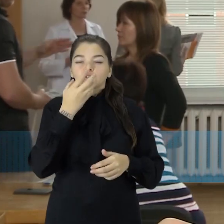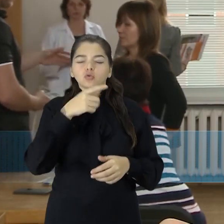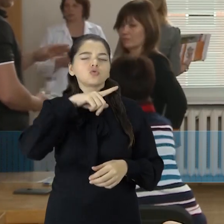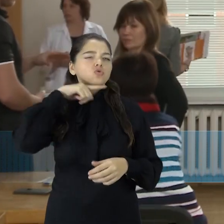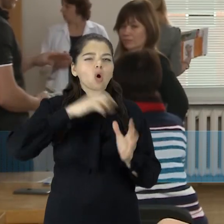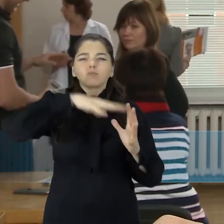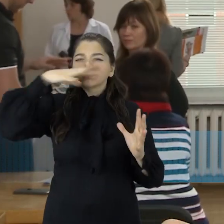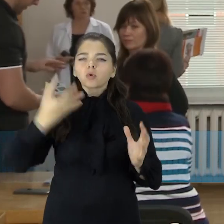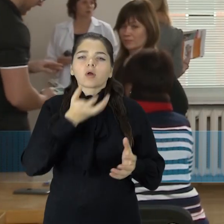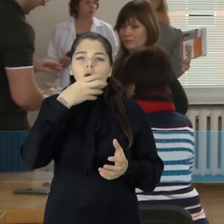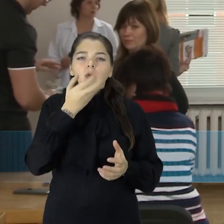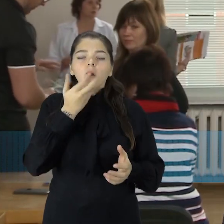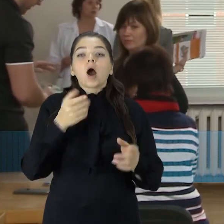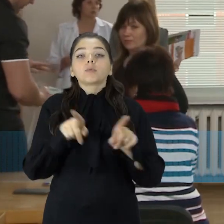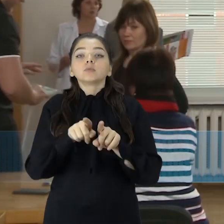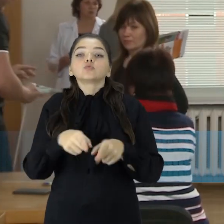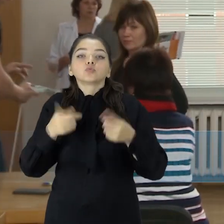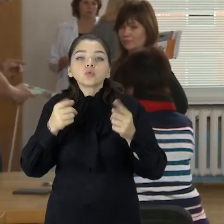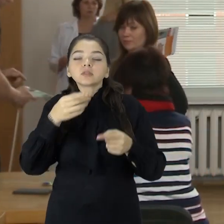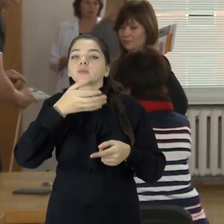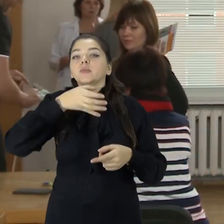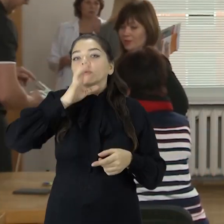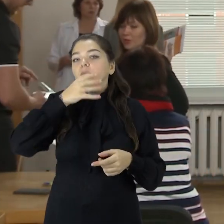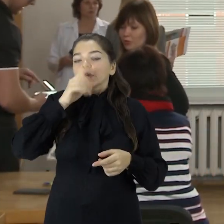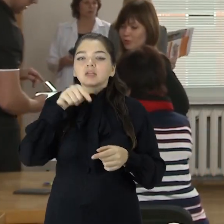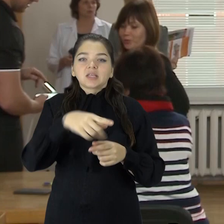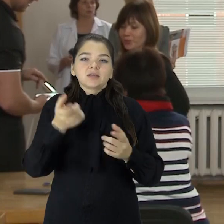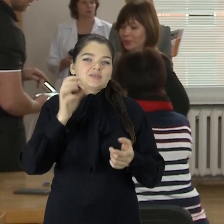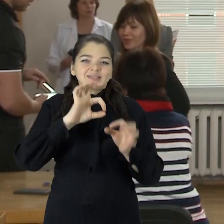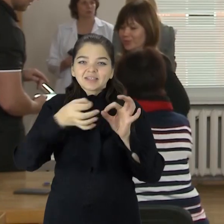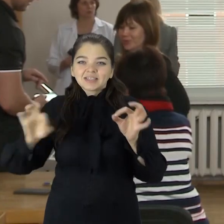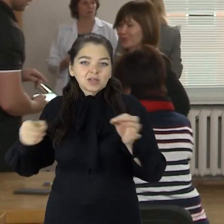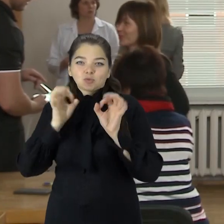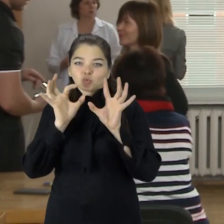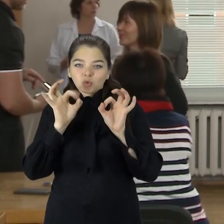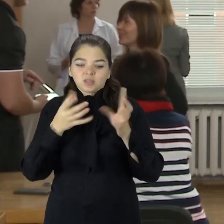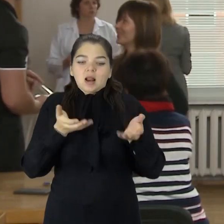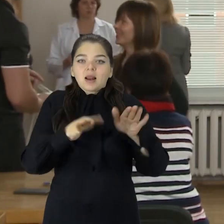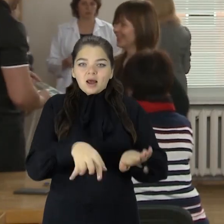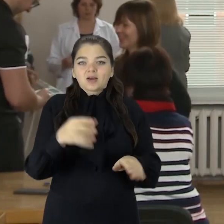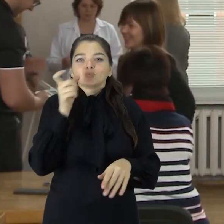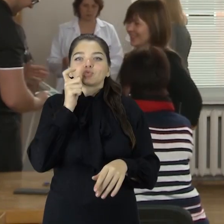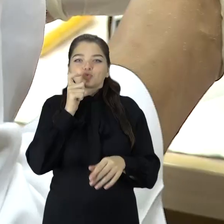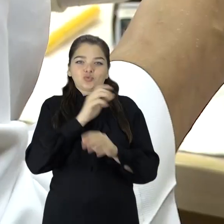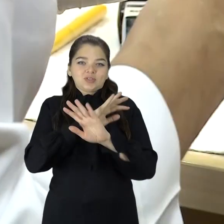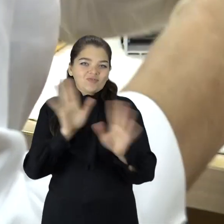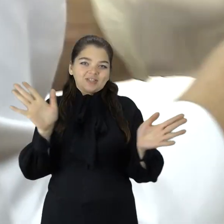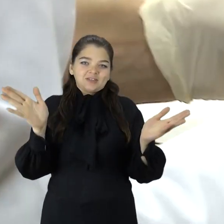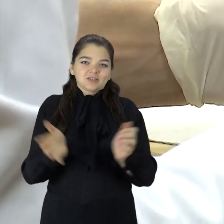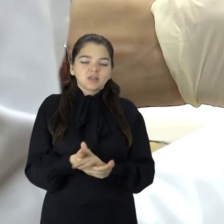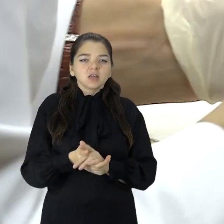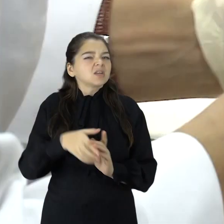dideliais kiekiais vaisių arba vaisių sultimis. Iš vaisių sultise reiškia, nebėra nieko, nebėra skaidulų,